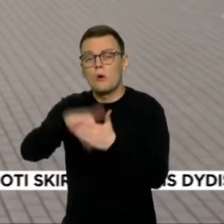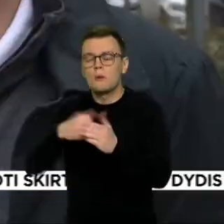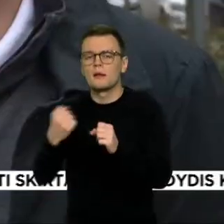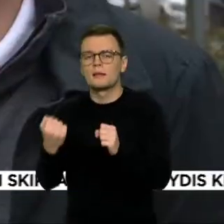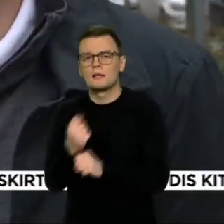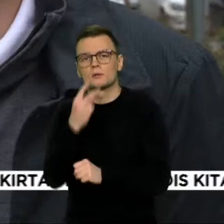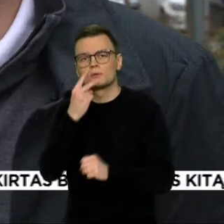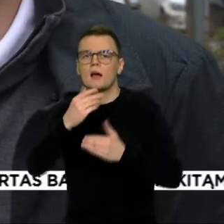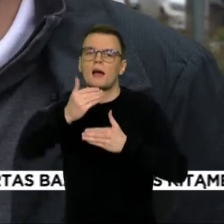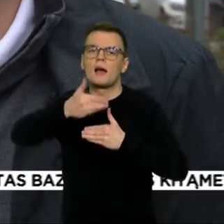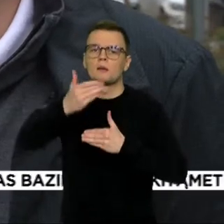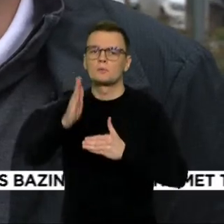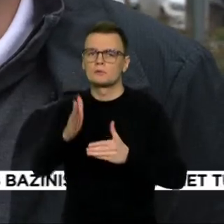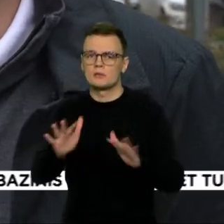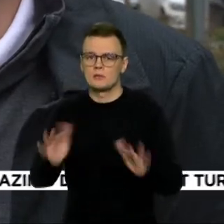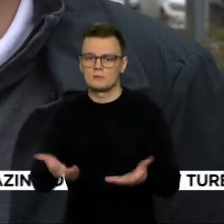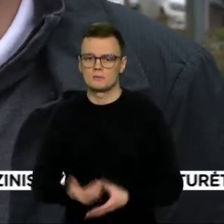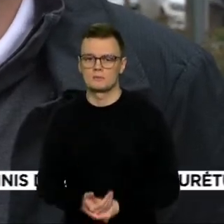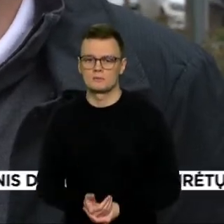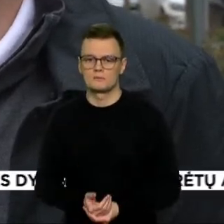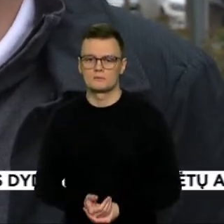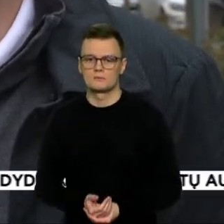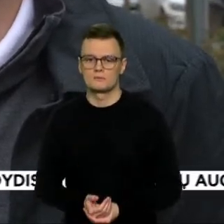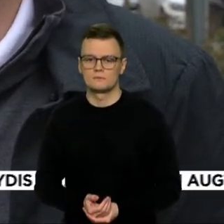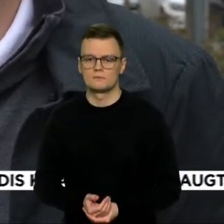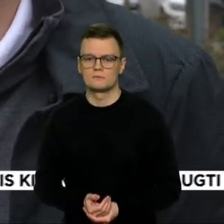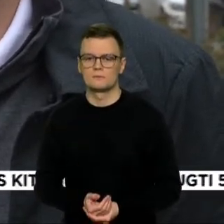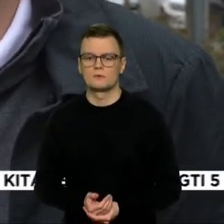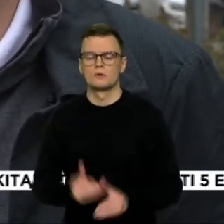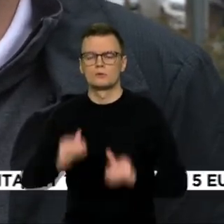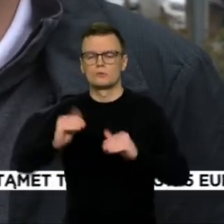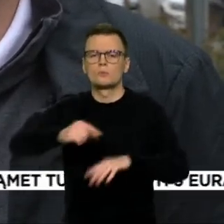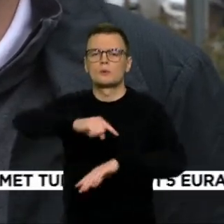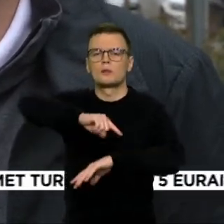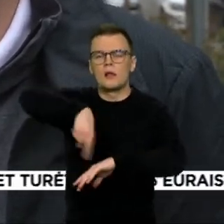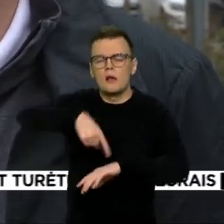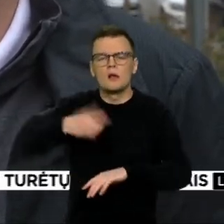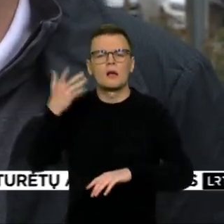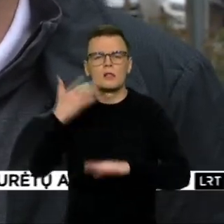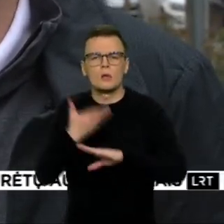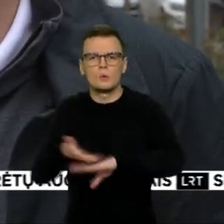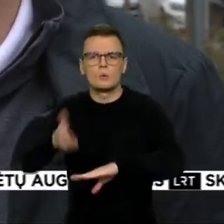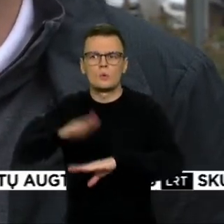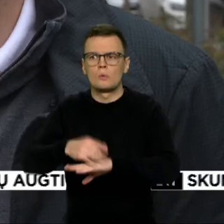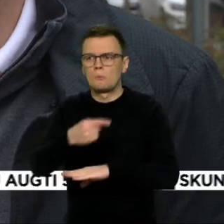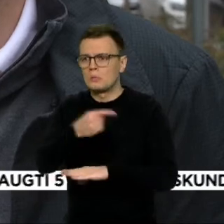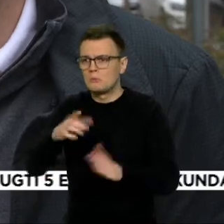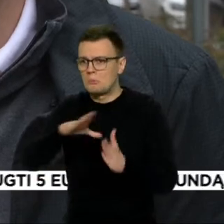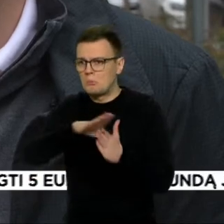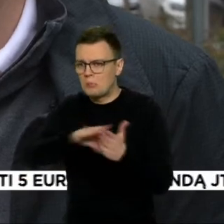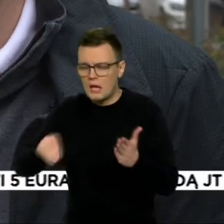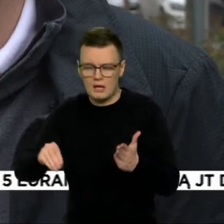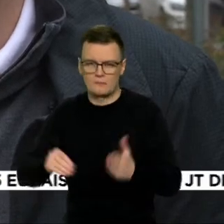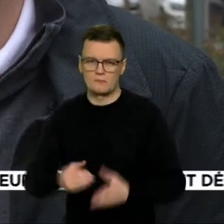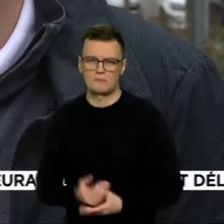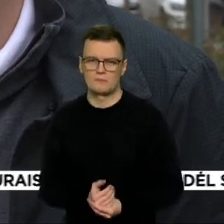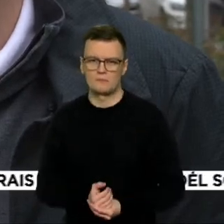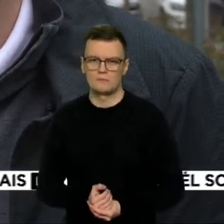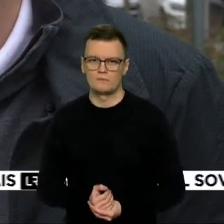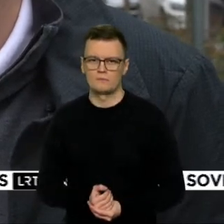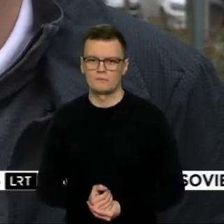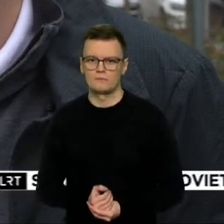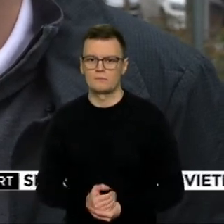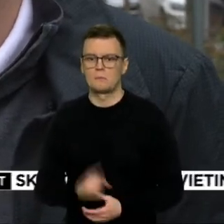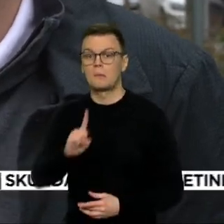perspektyvą. Būna trumpų laikotarpių, kuomet labai sunku apskritai išvengti minuso, bet klausimas yra mastelėje, kokio